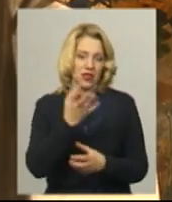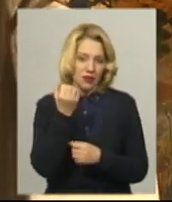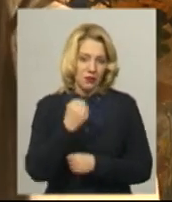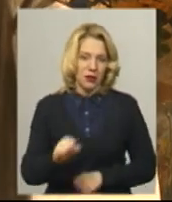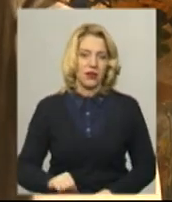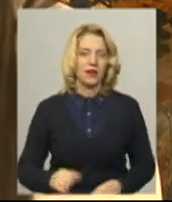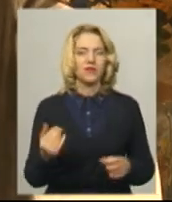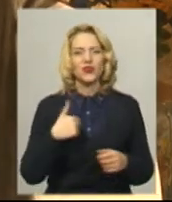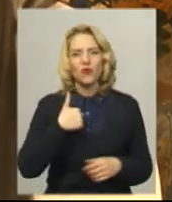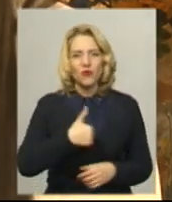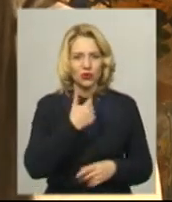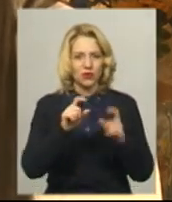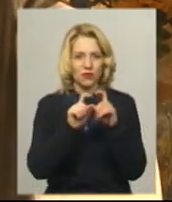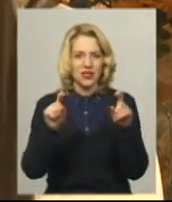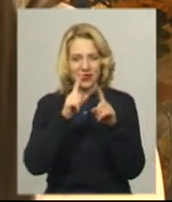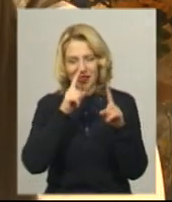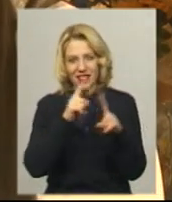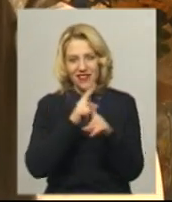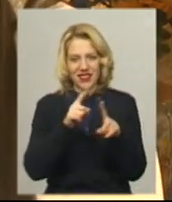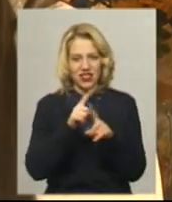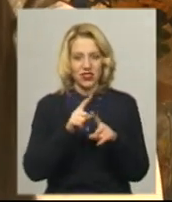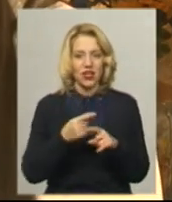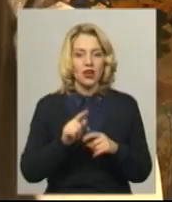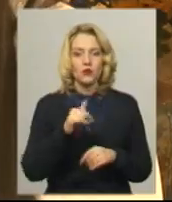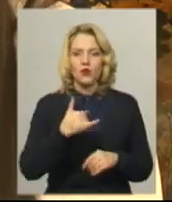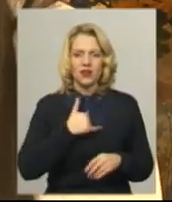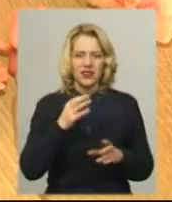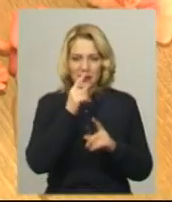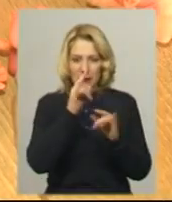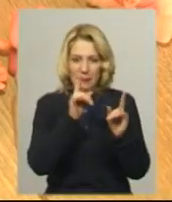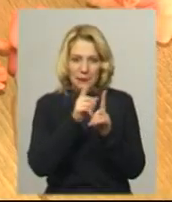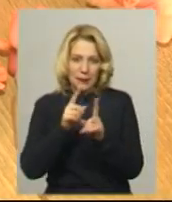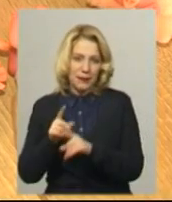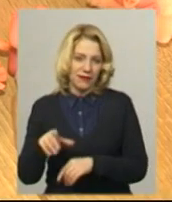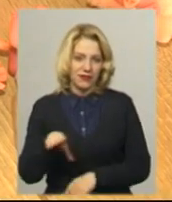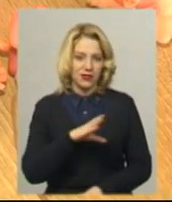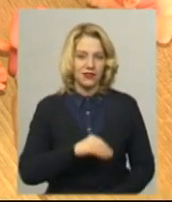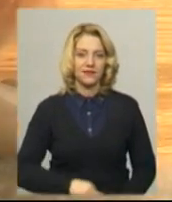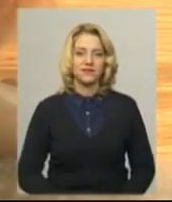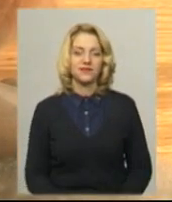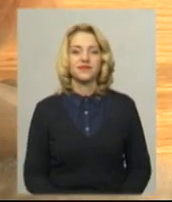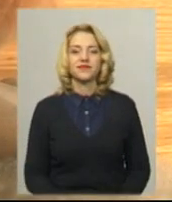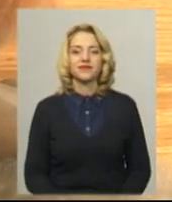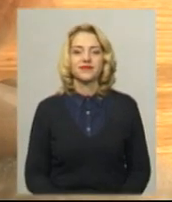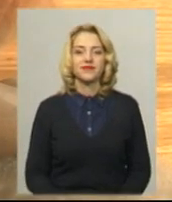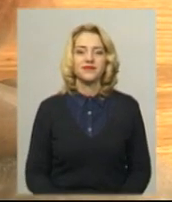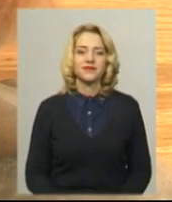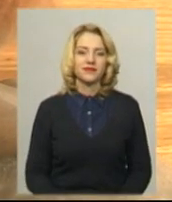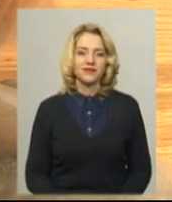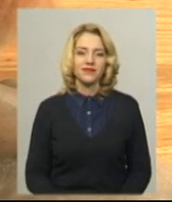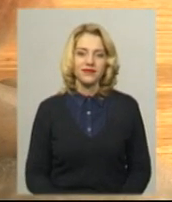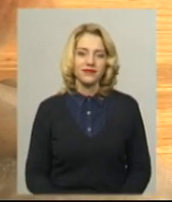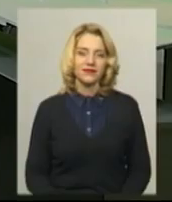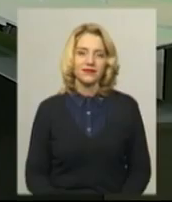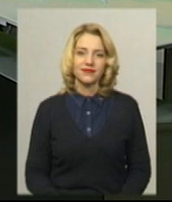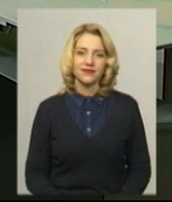я думаю, створити якусь невеличку, маленьку, бо в мене все мініатюра Леся Борвець, Віктор Кривий, новини на Суспільному, Хмельницький